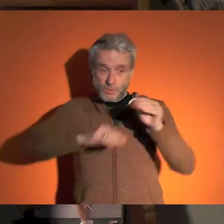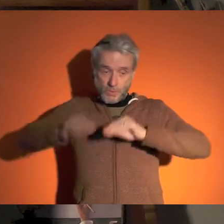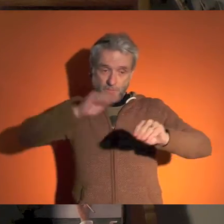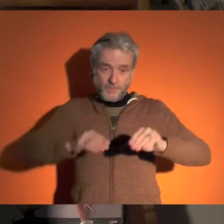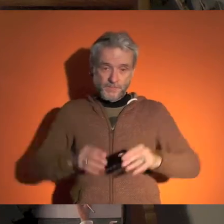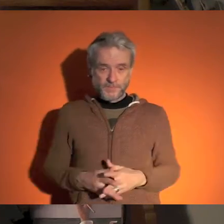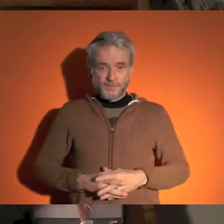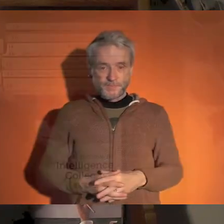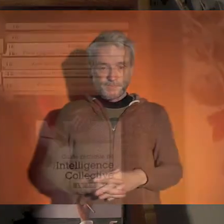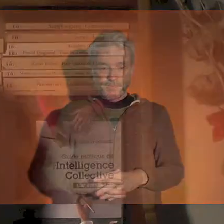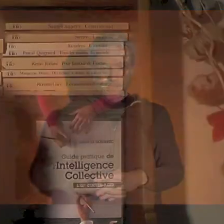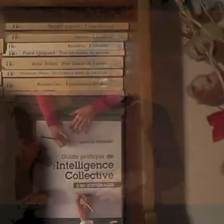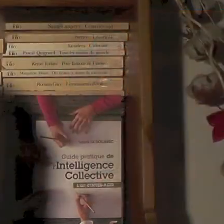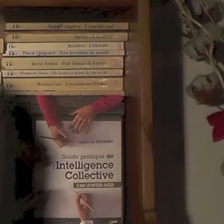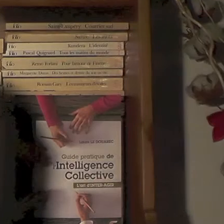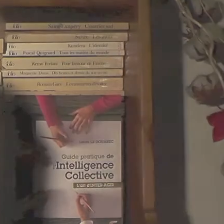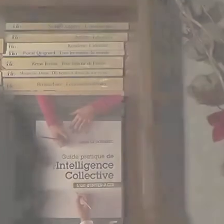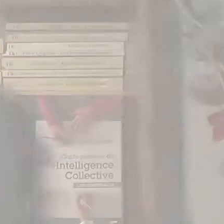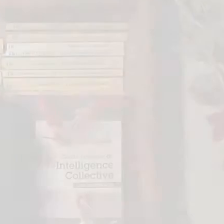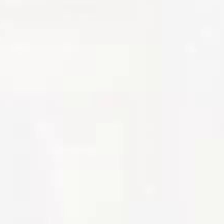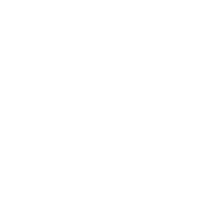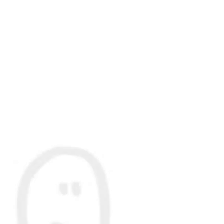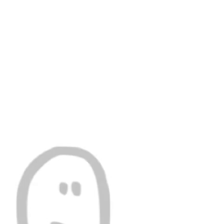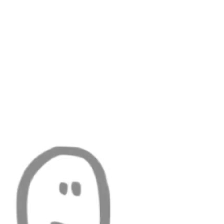plus d'innovations pour que chacun ait accès aux soins.